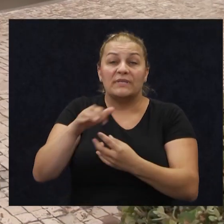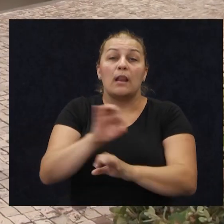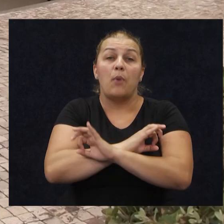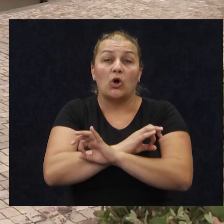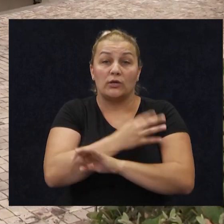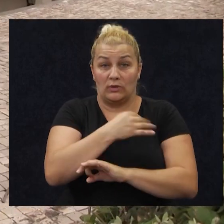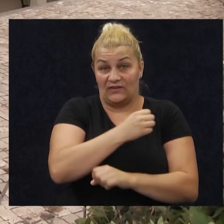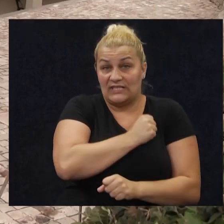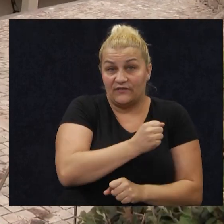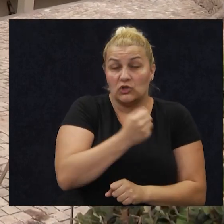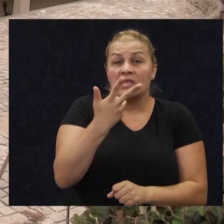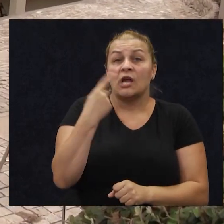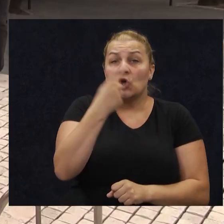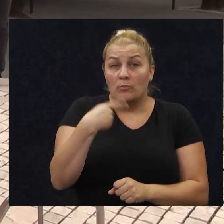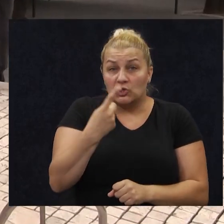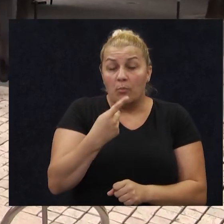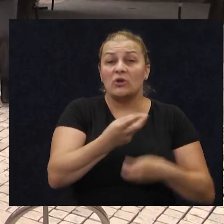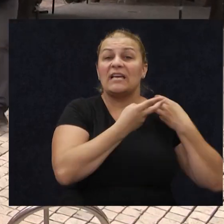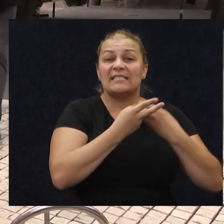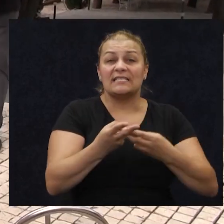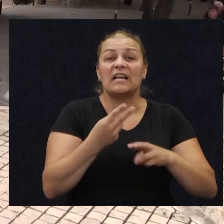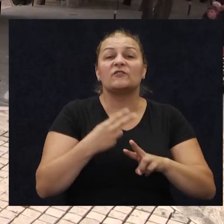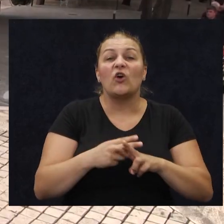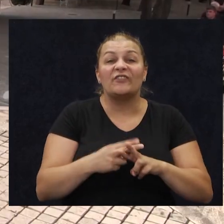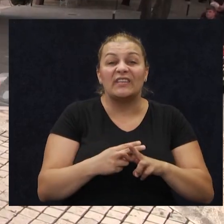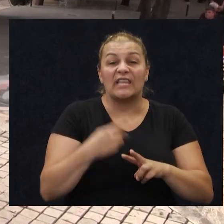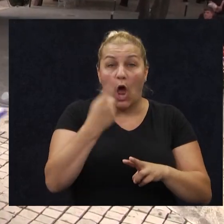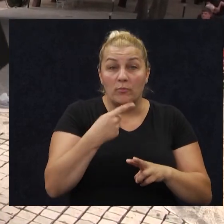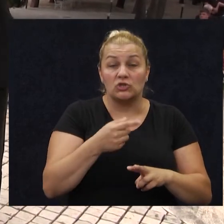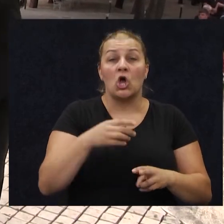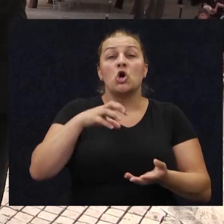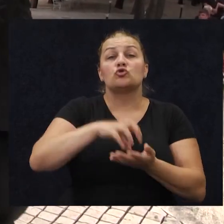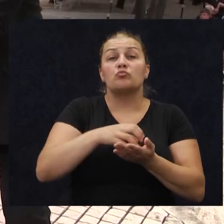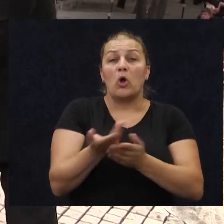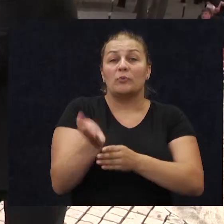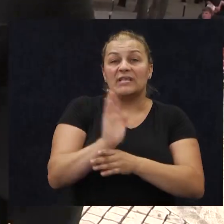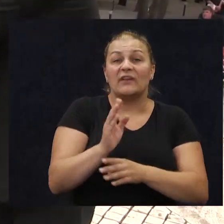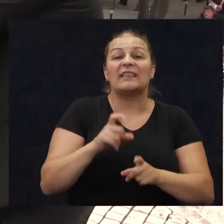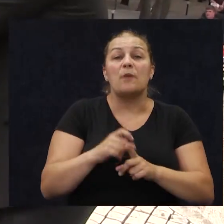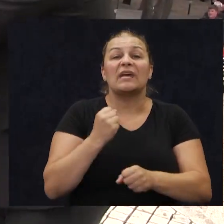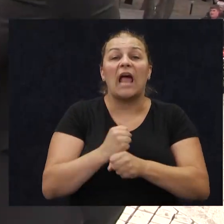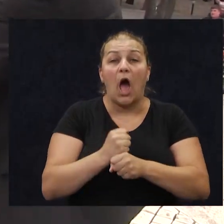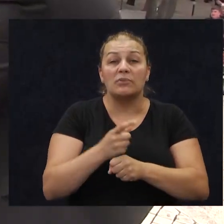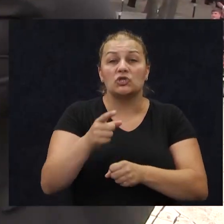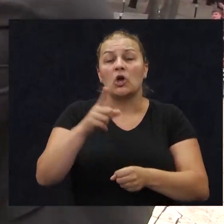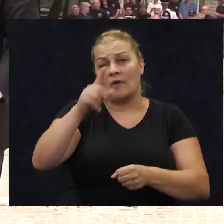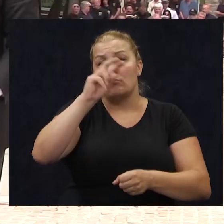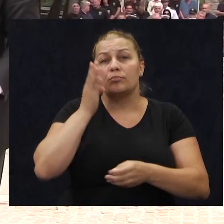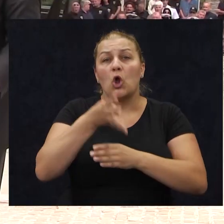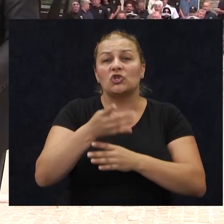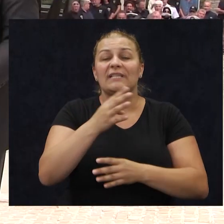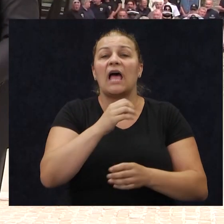poginulih vitezova treće omiške bojne i za slanstvo od Hvidare Omiš. Našu županiju je predstavljio Damir Gabić pročenj za braniteljska pitaja